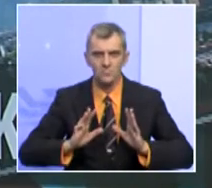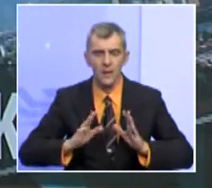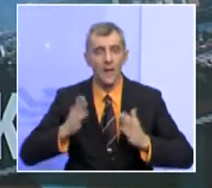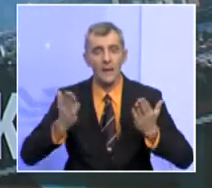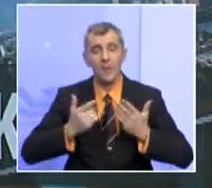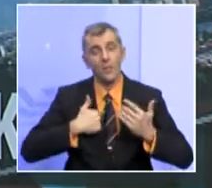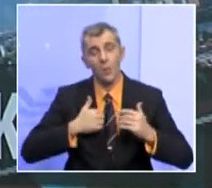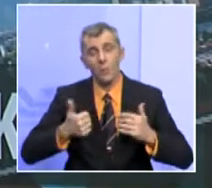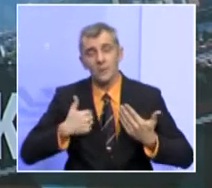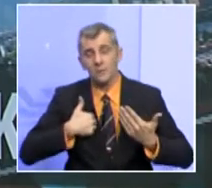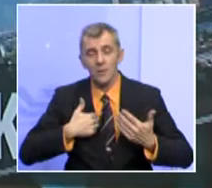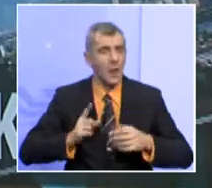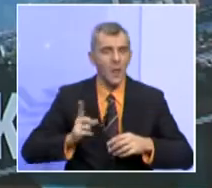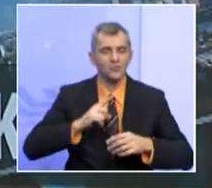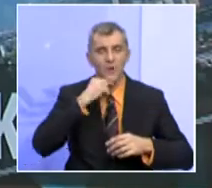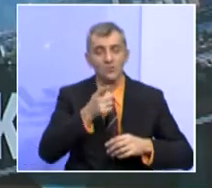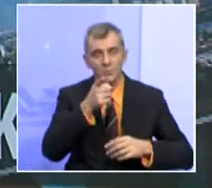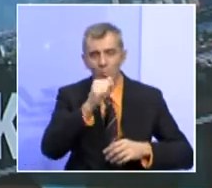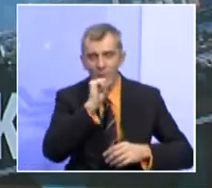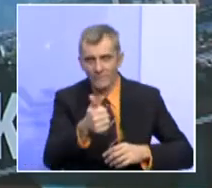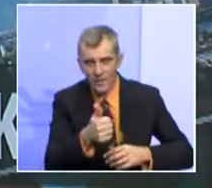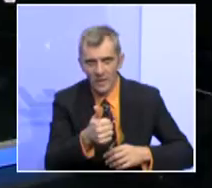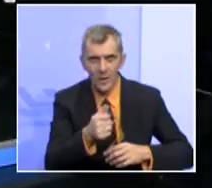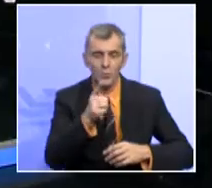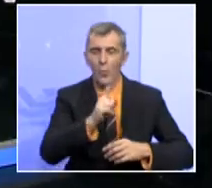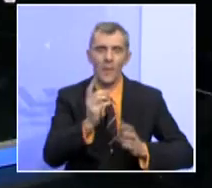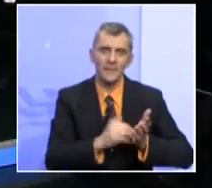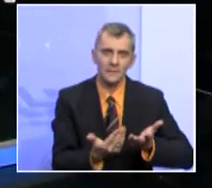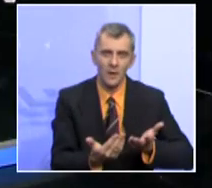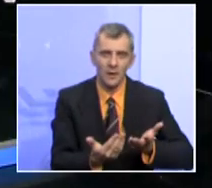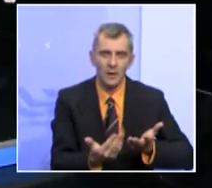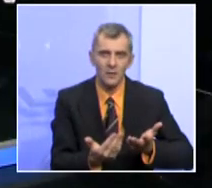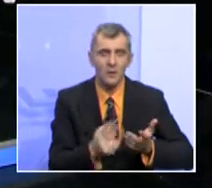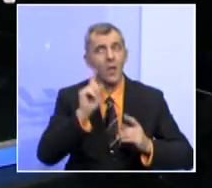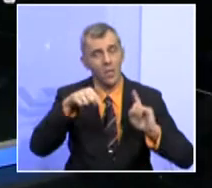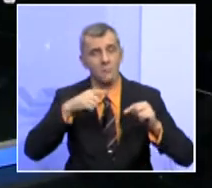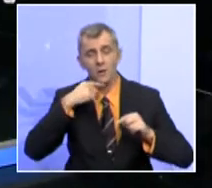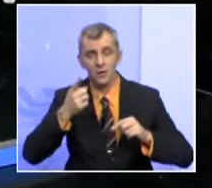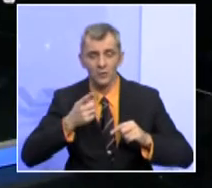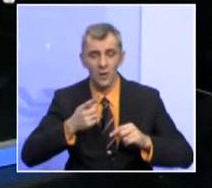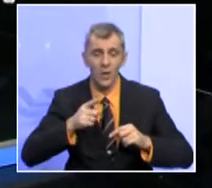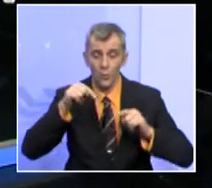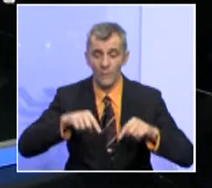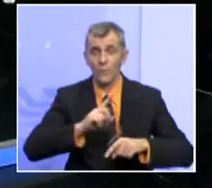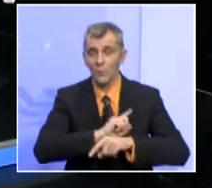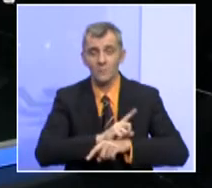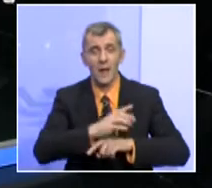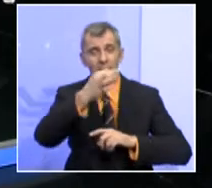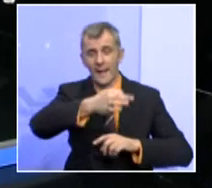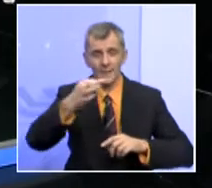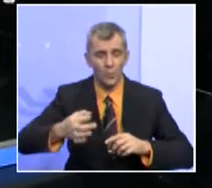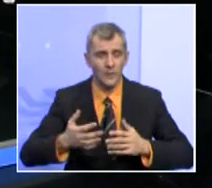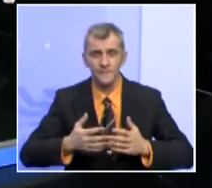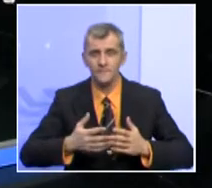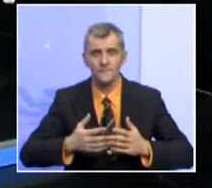gdje ja opet a priori neću reći to ne valja i to ne bi trebalo, iako ima onih koji tako nastupaju, jer kažu u ovom trenutku županije su ili